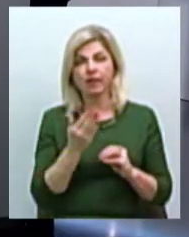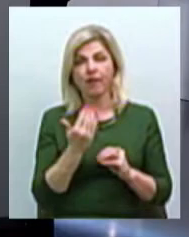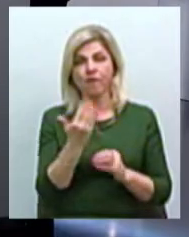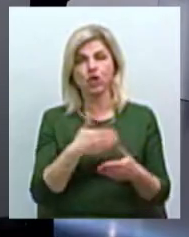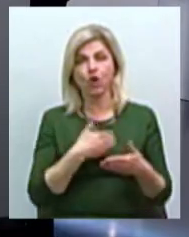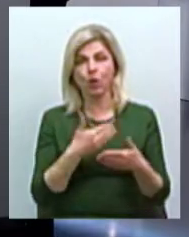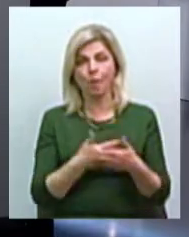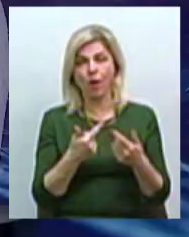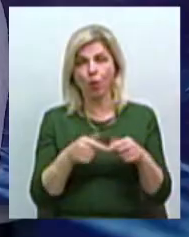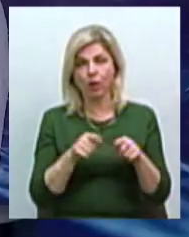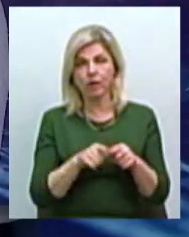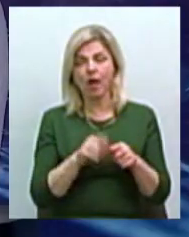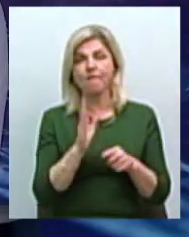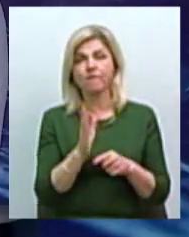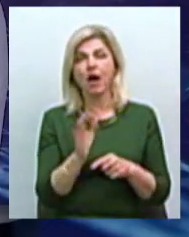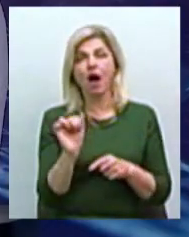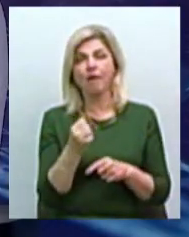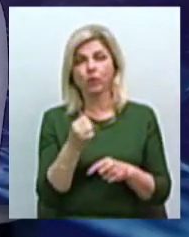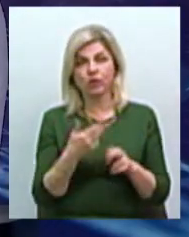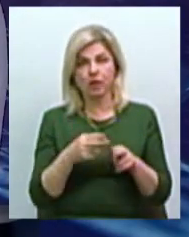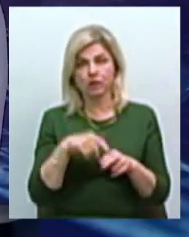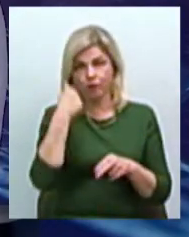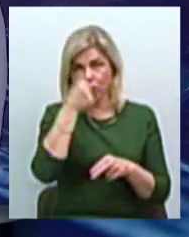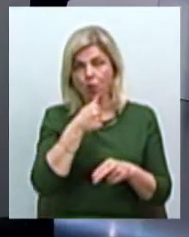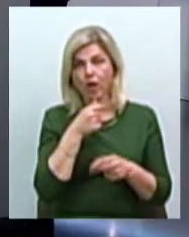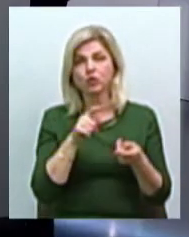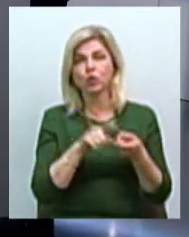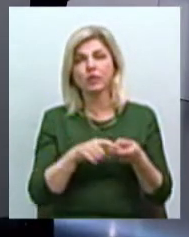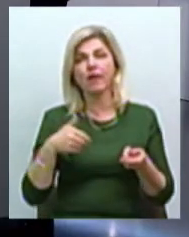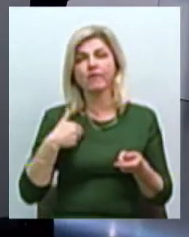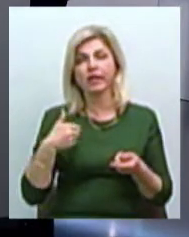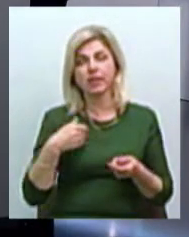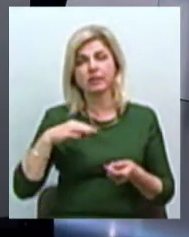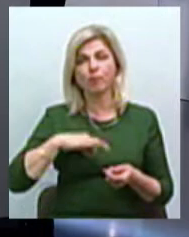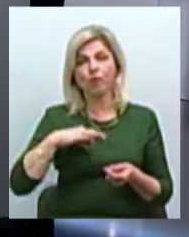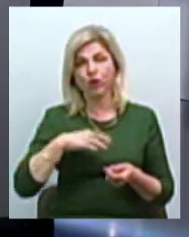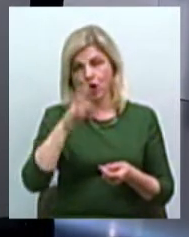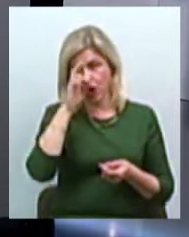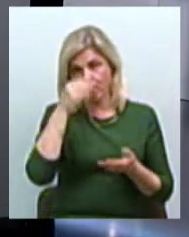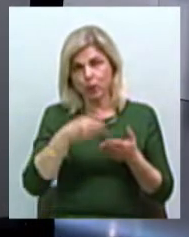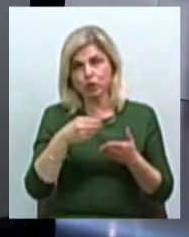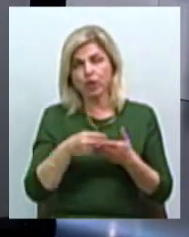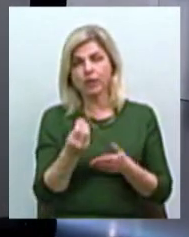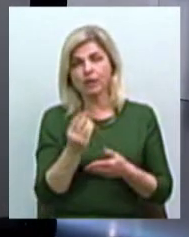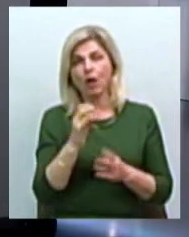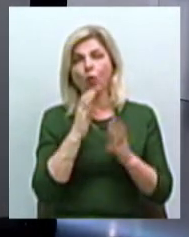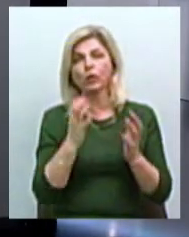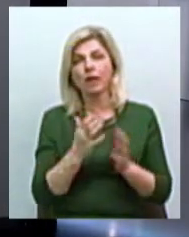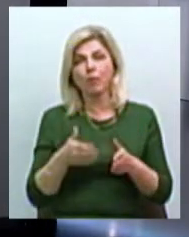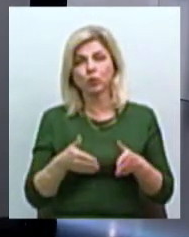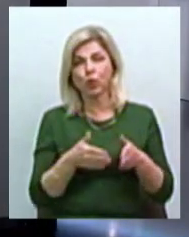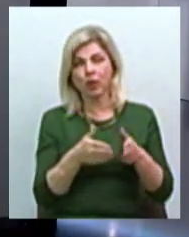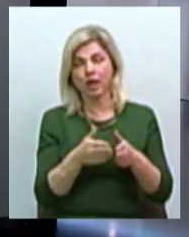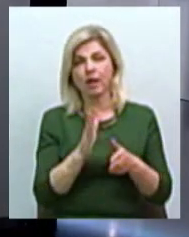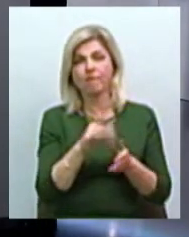є представлений у серпні цього року. Він стосується ефективності використання бюджетних коштів на утримання доріг у кількох